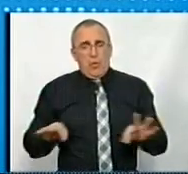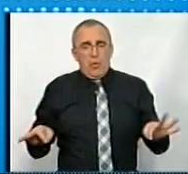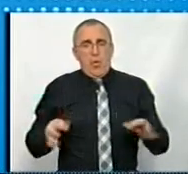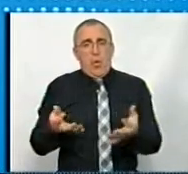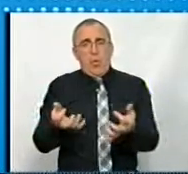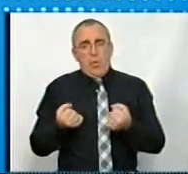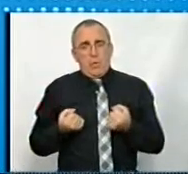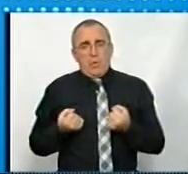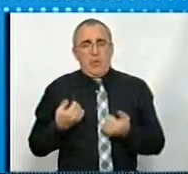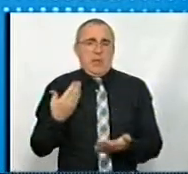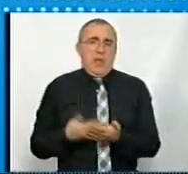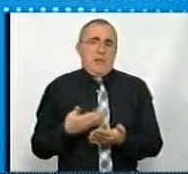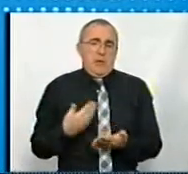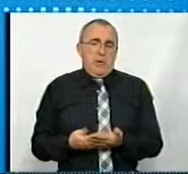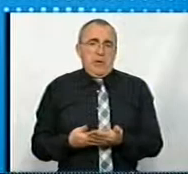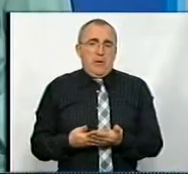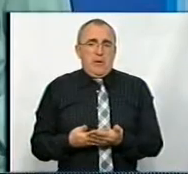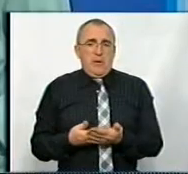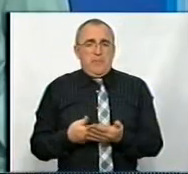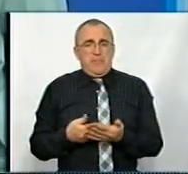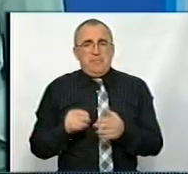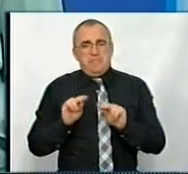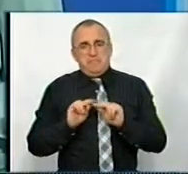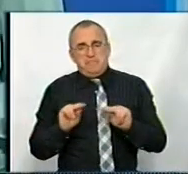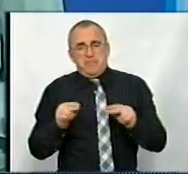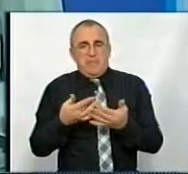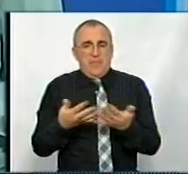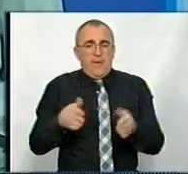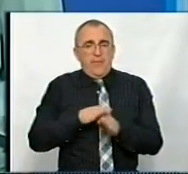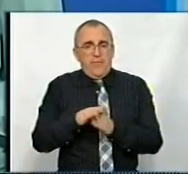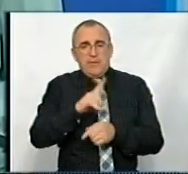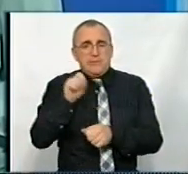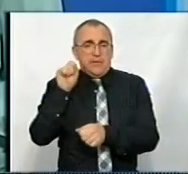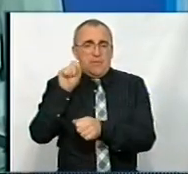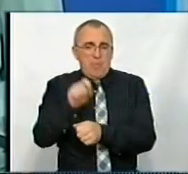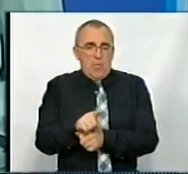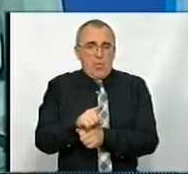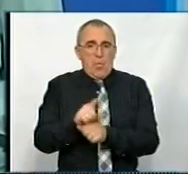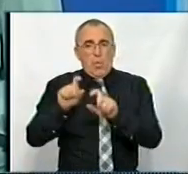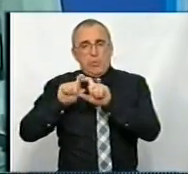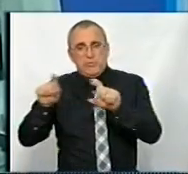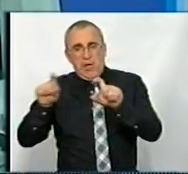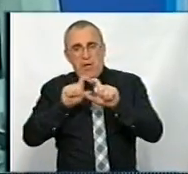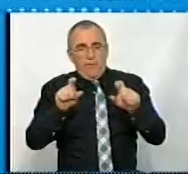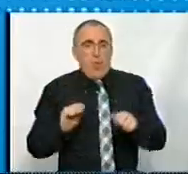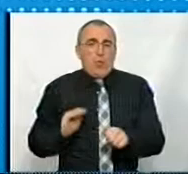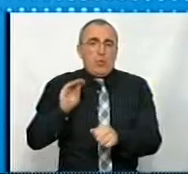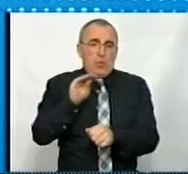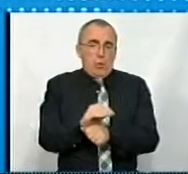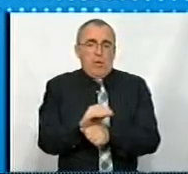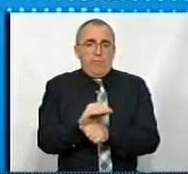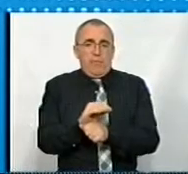отримати, наприклад, прикладні, або ті, які виконуються за замовленням якихось установ додаткових,